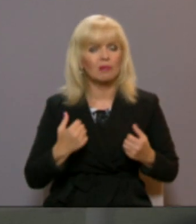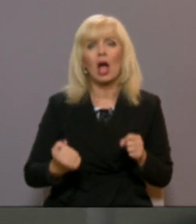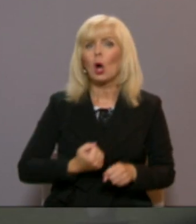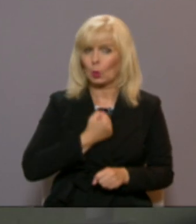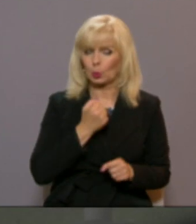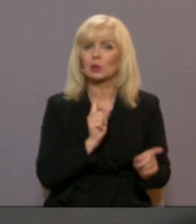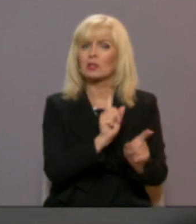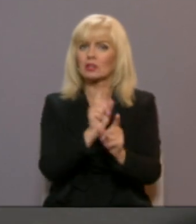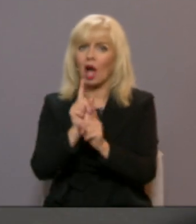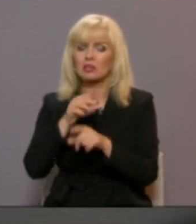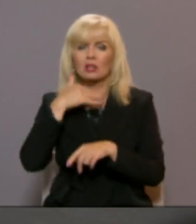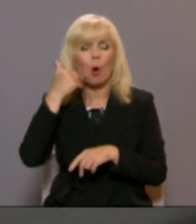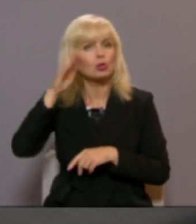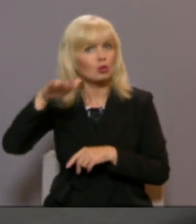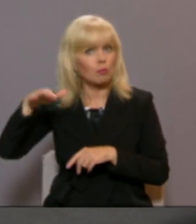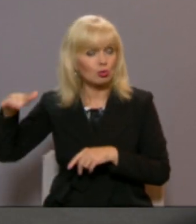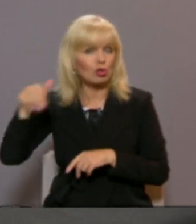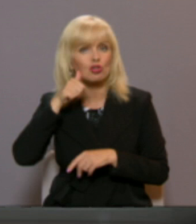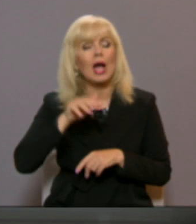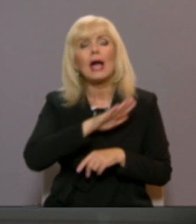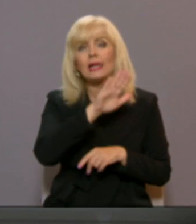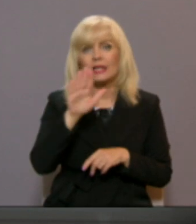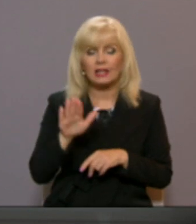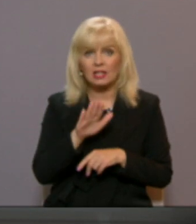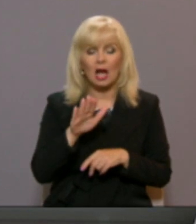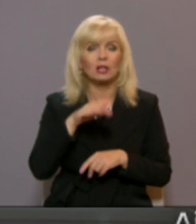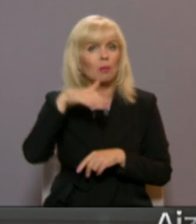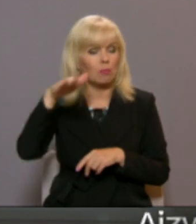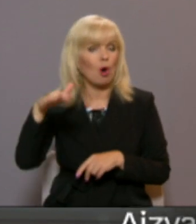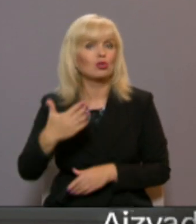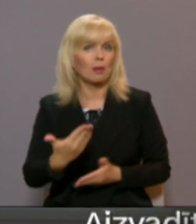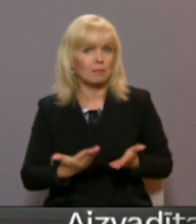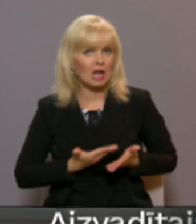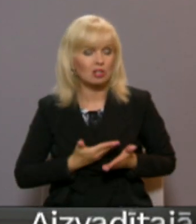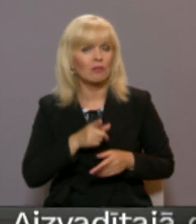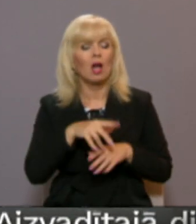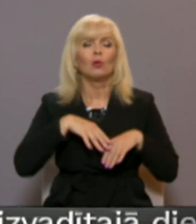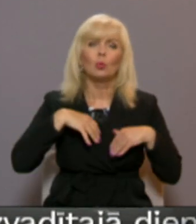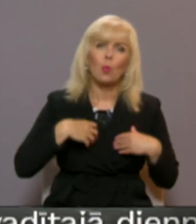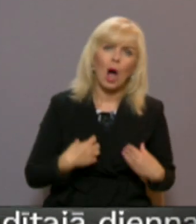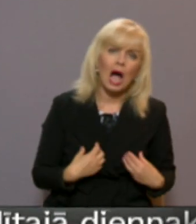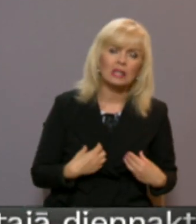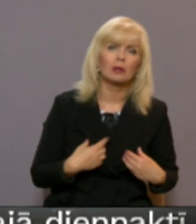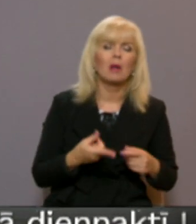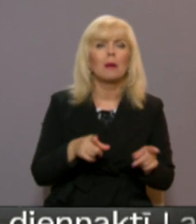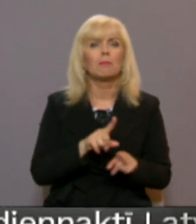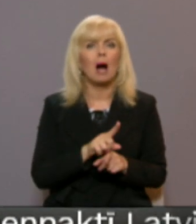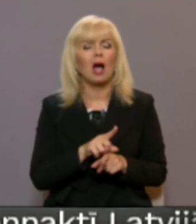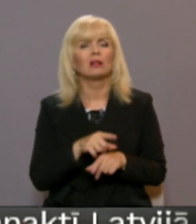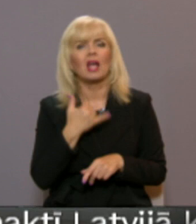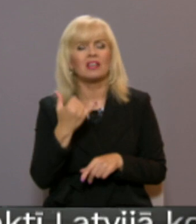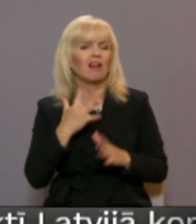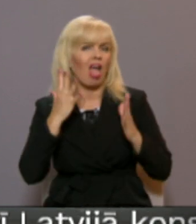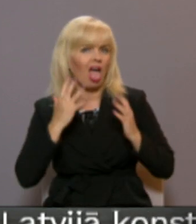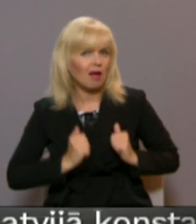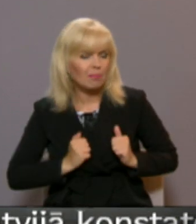kurām saskaras vairāki Pusaudži. To ikdienā ir apazīt to, ka Pusaudz ir piedzīvojis nomāktību, viņam mainās intereses.